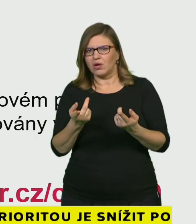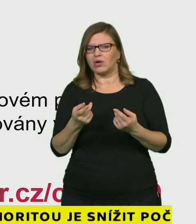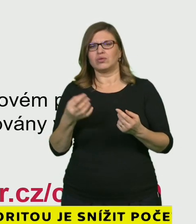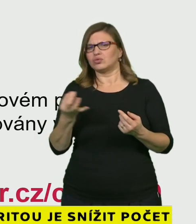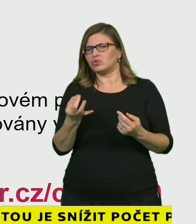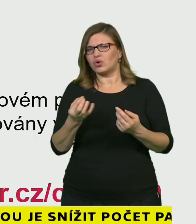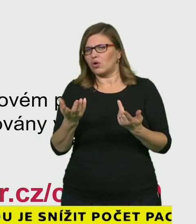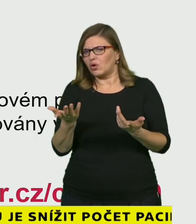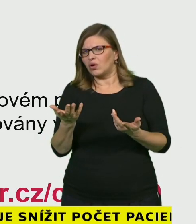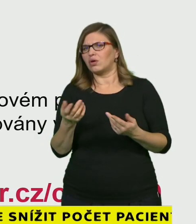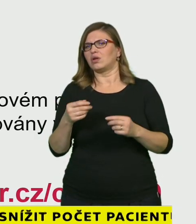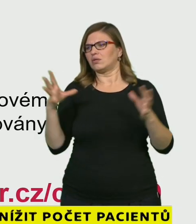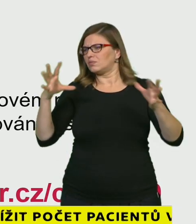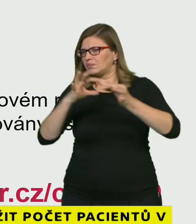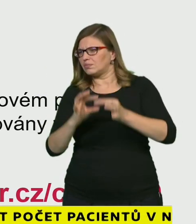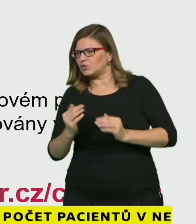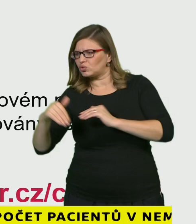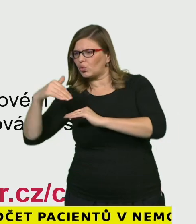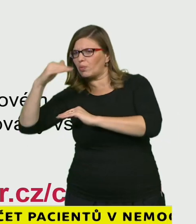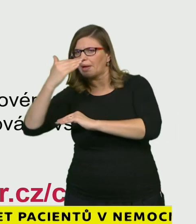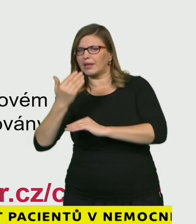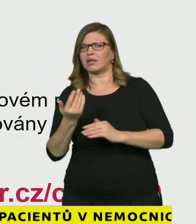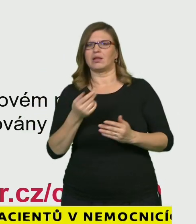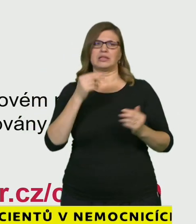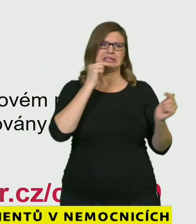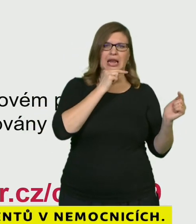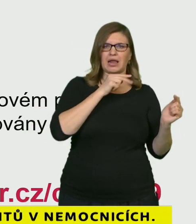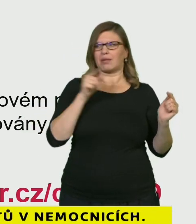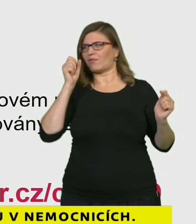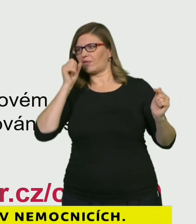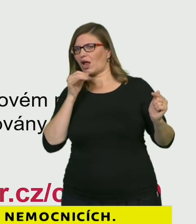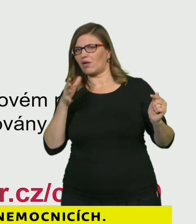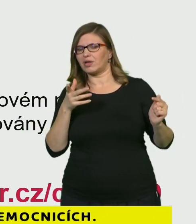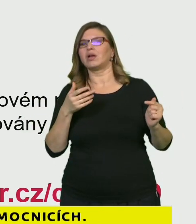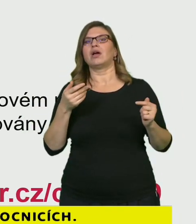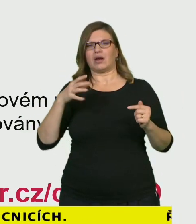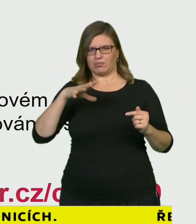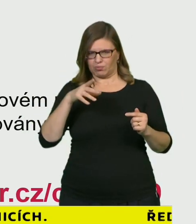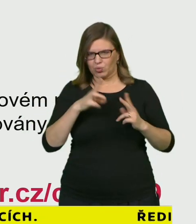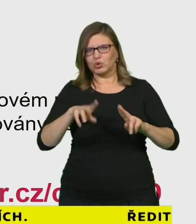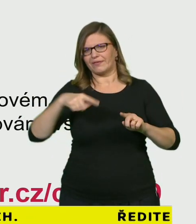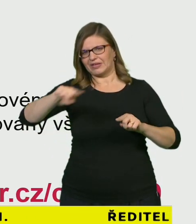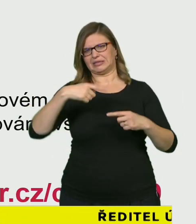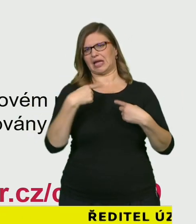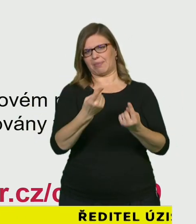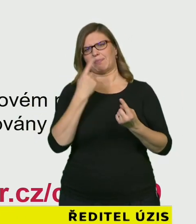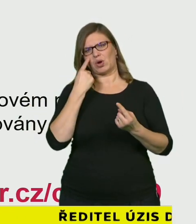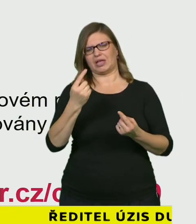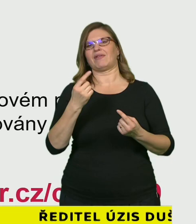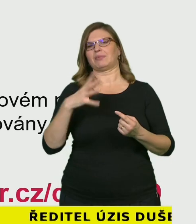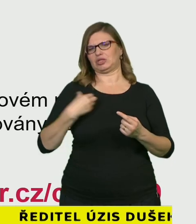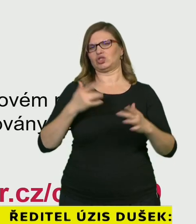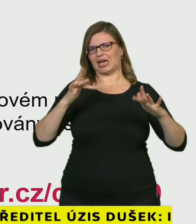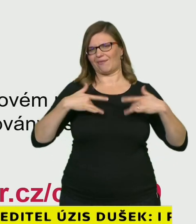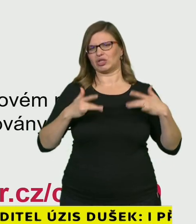dokumentu k této tiskové konferenci na portálu Ministerstva zdravotnictví a index bude od 16.11. denně